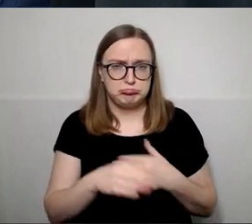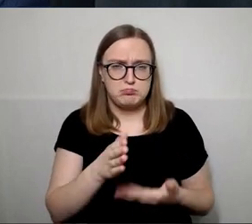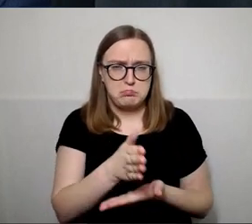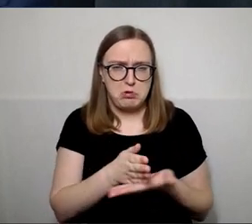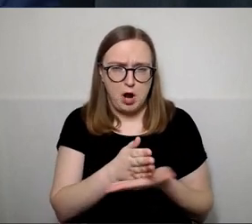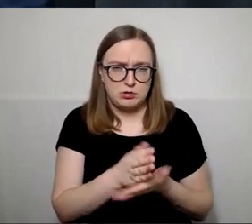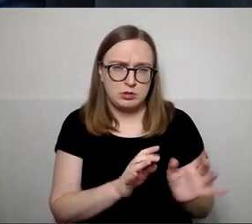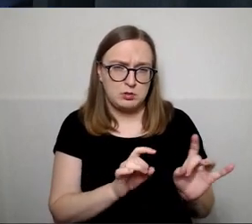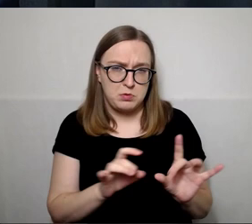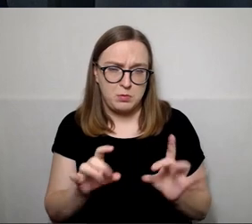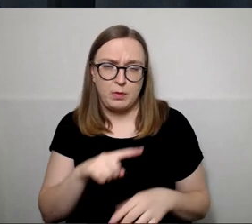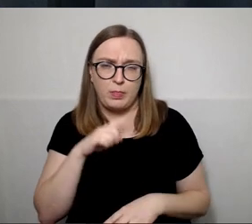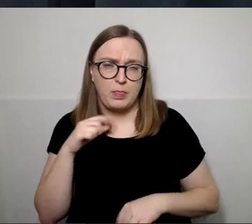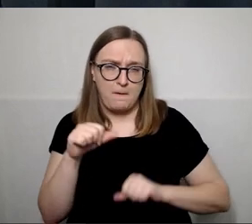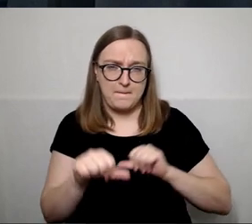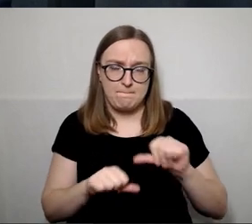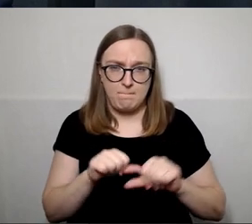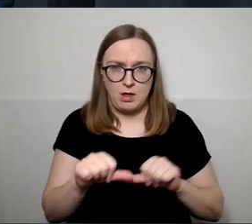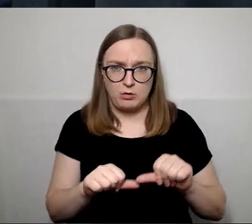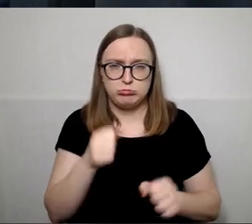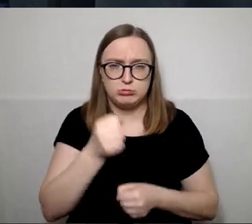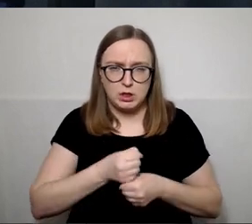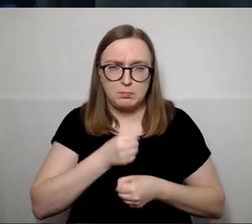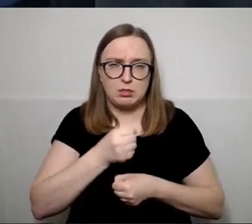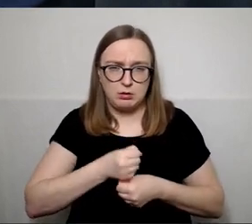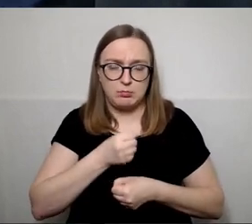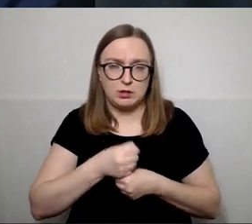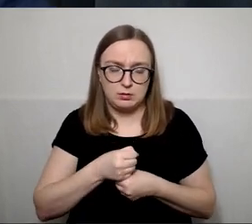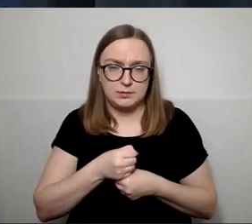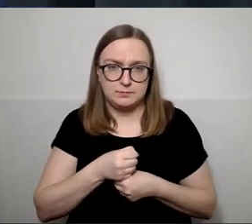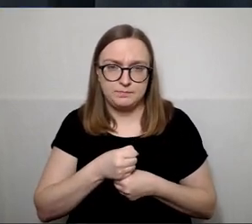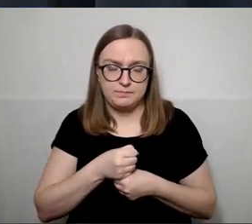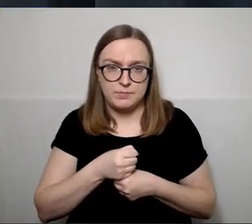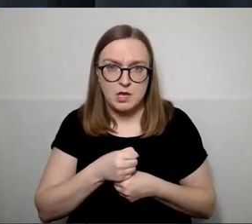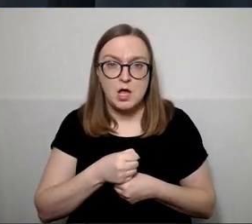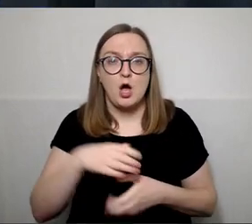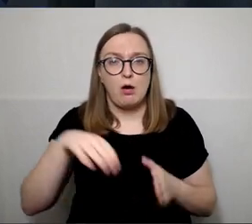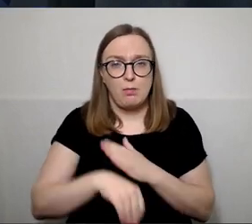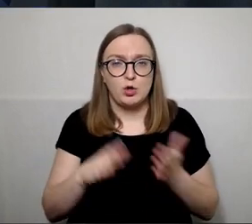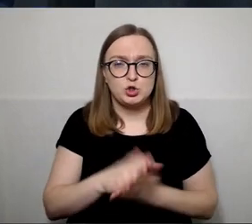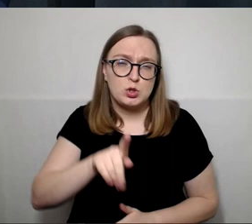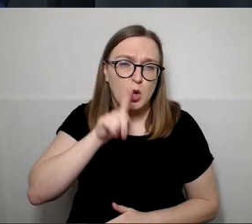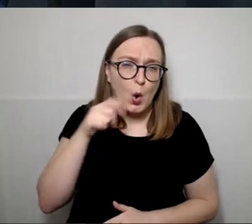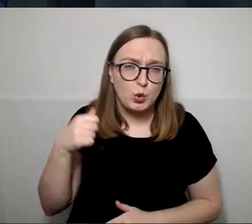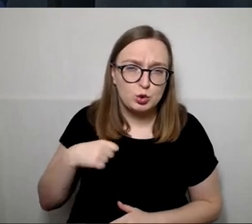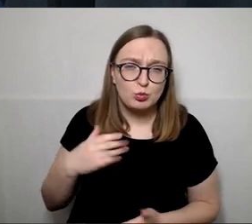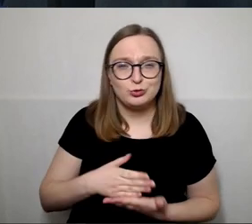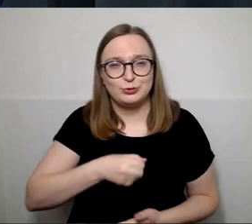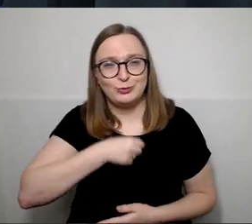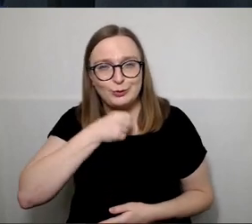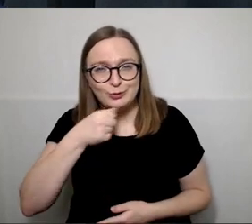jau ne vienos metus dirbanti. Turim jaunų žmonių, turim pagyvenusių,